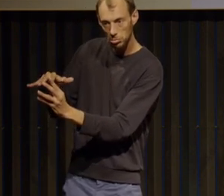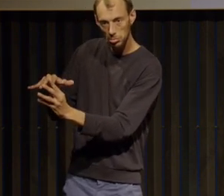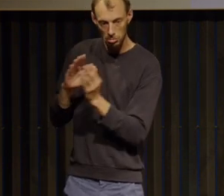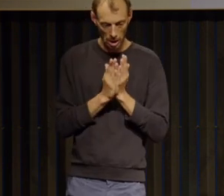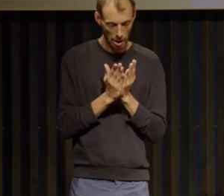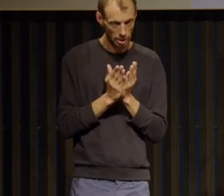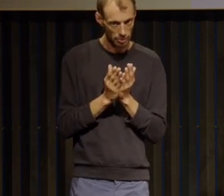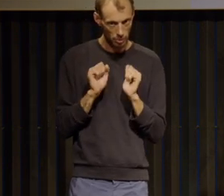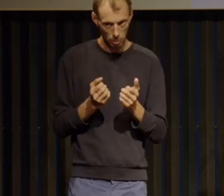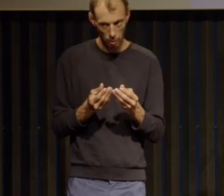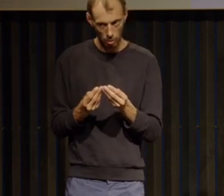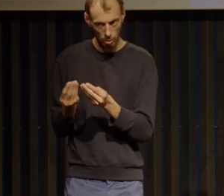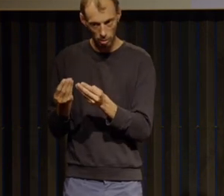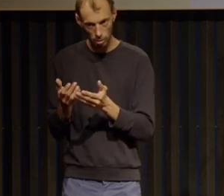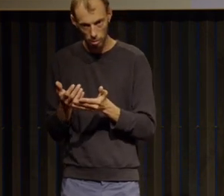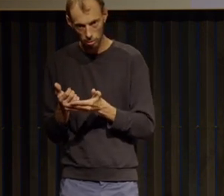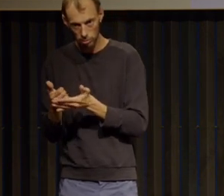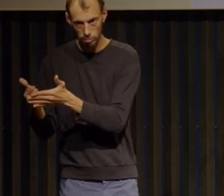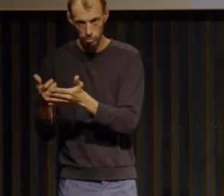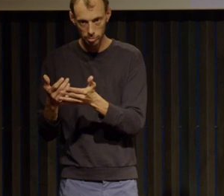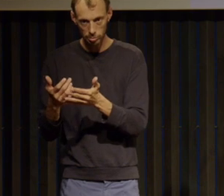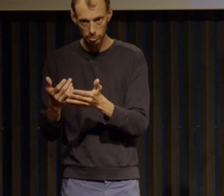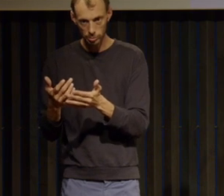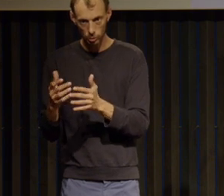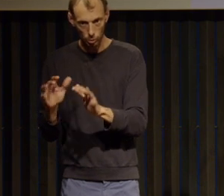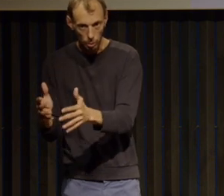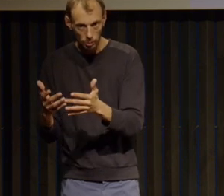aussi les accompagner eux dans la maladie d'un proche